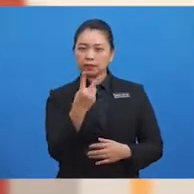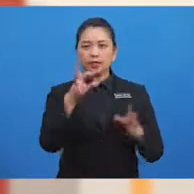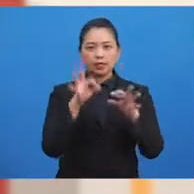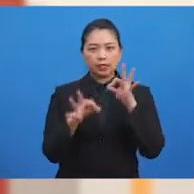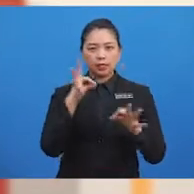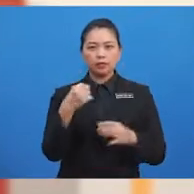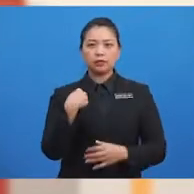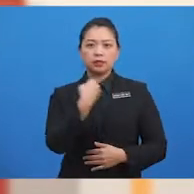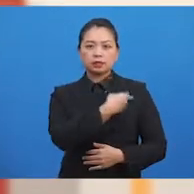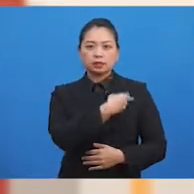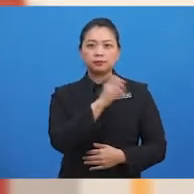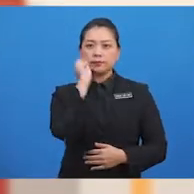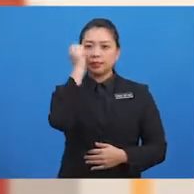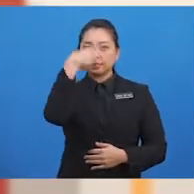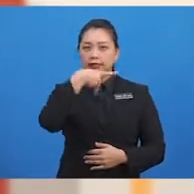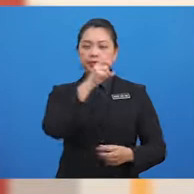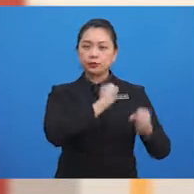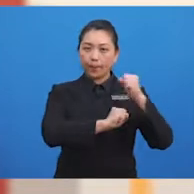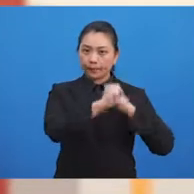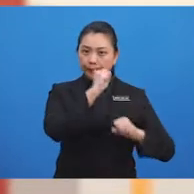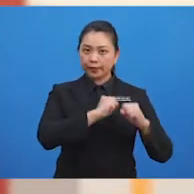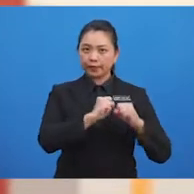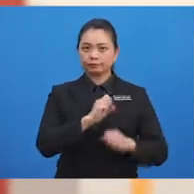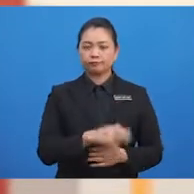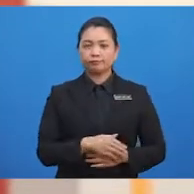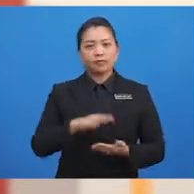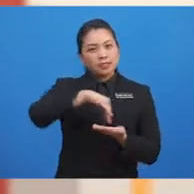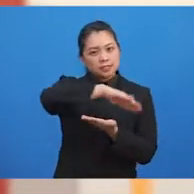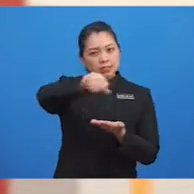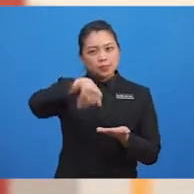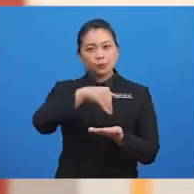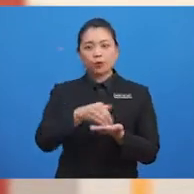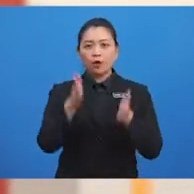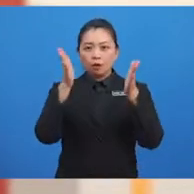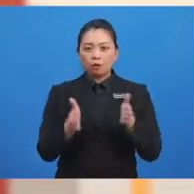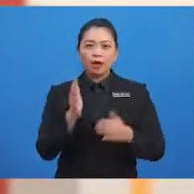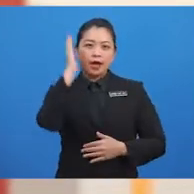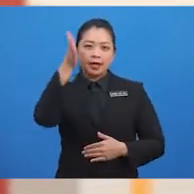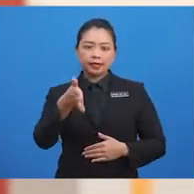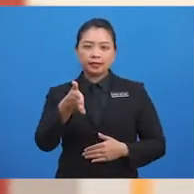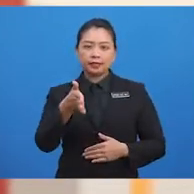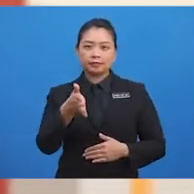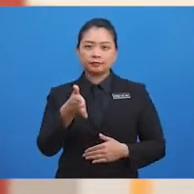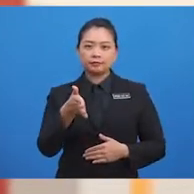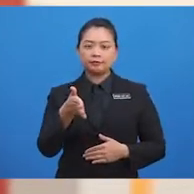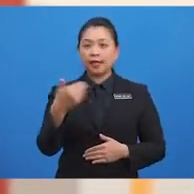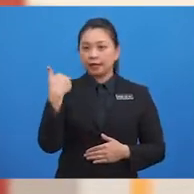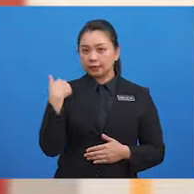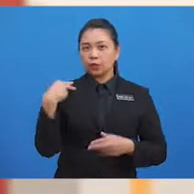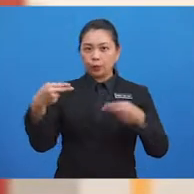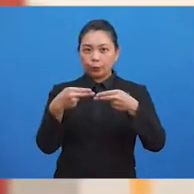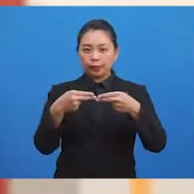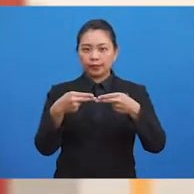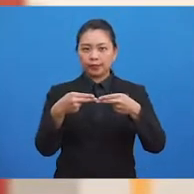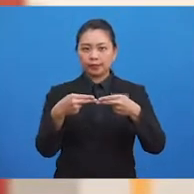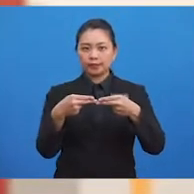Kalau kita bersikap sopan, Semua orang akan menjalinkan hubungan yang